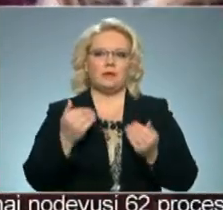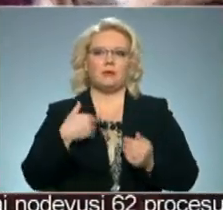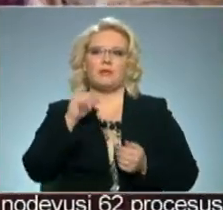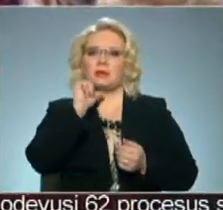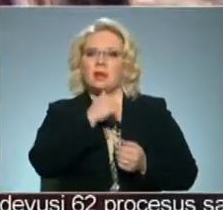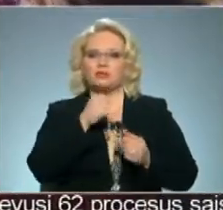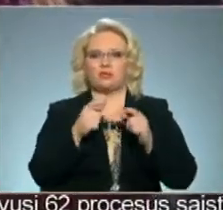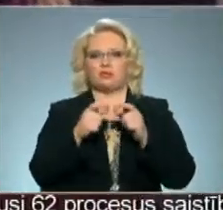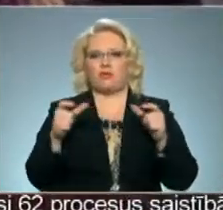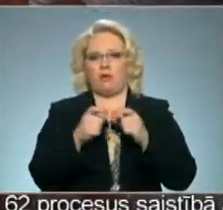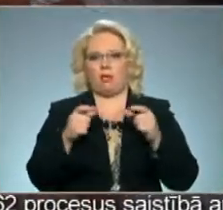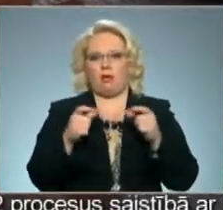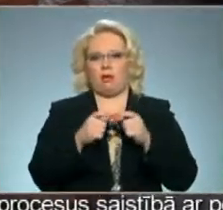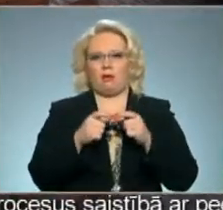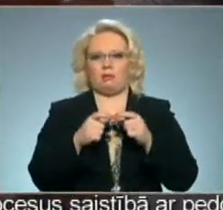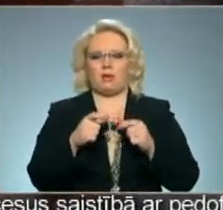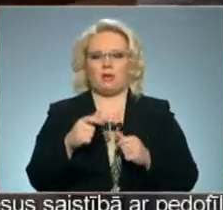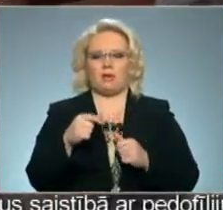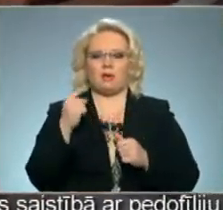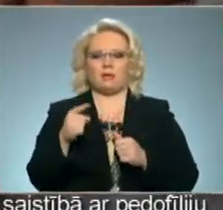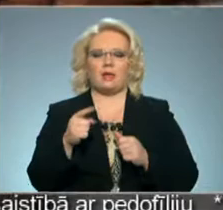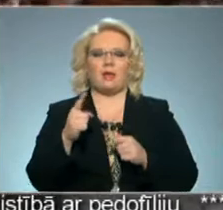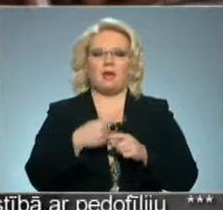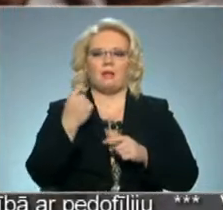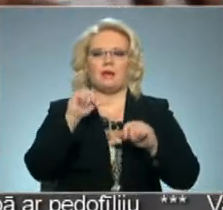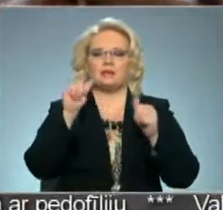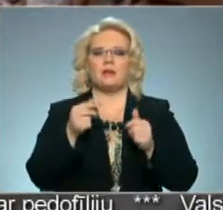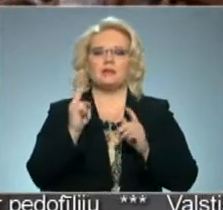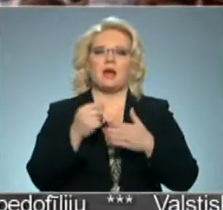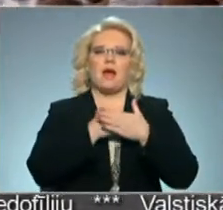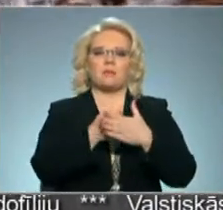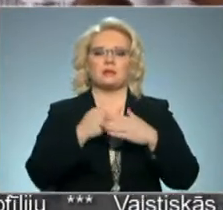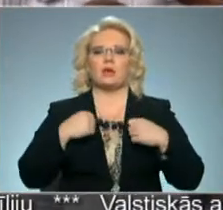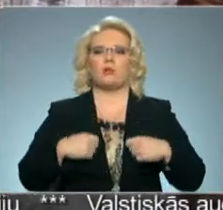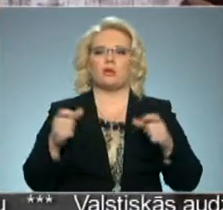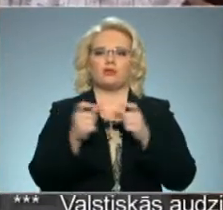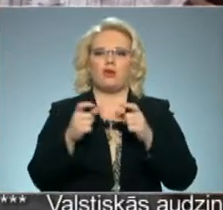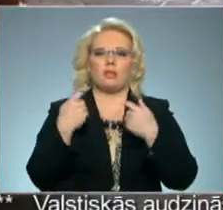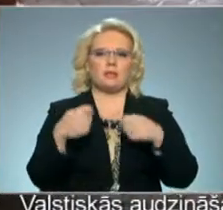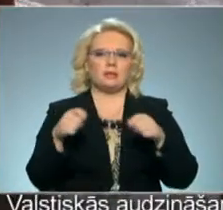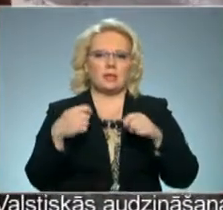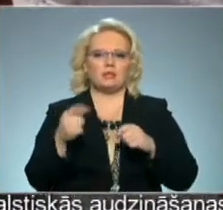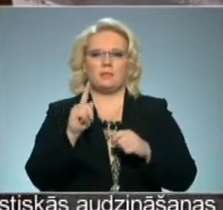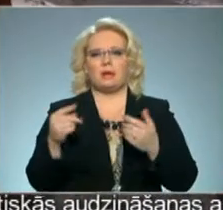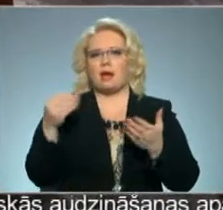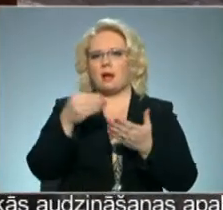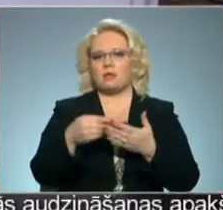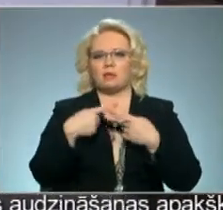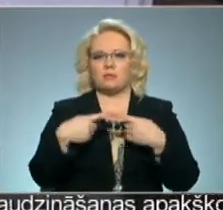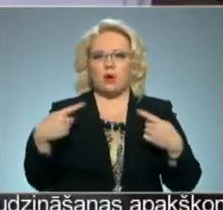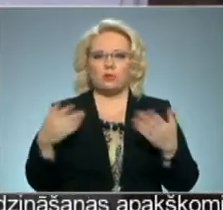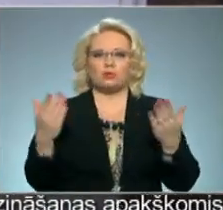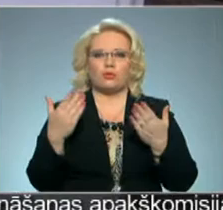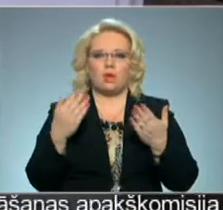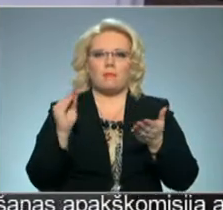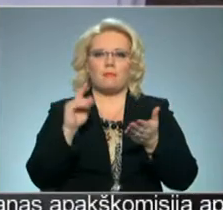garšo šokolādu. Kā ir šokolādi? Vēl viens veids, kā atbalstīt godīgu šokolādes cirdzniecību, ir iegādāties produktus, uz